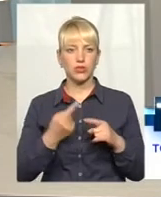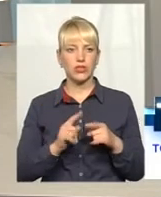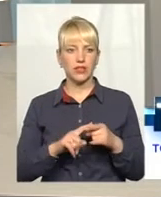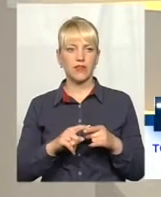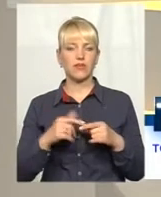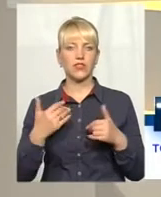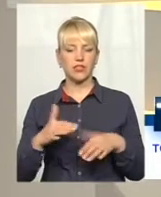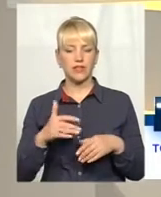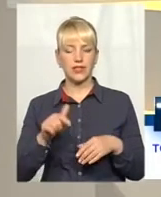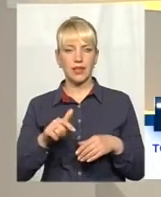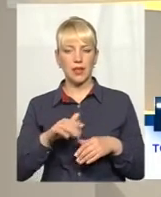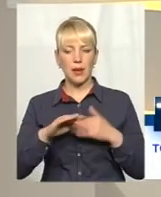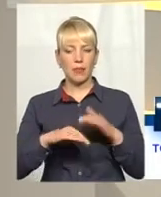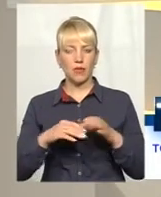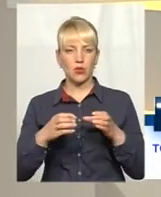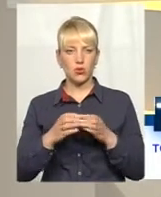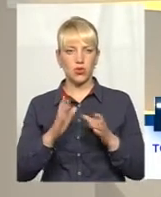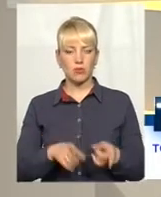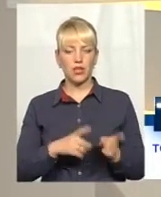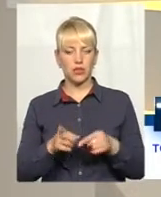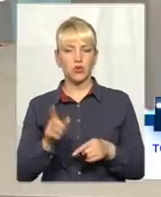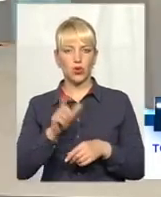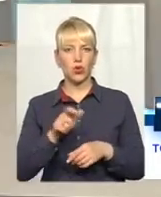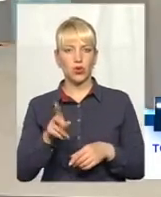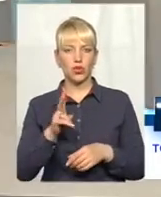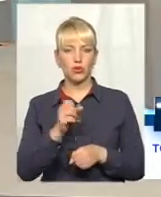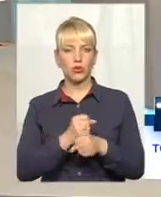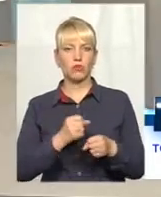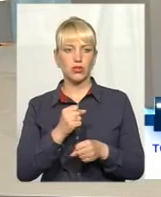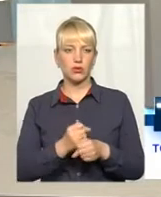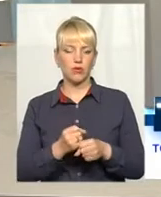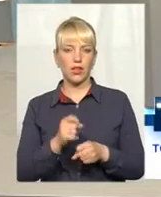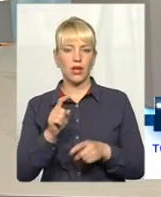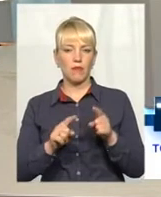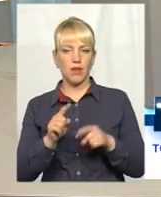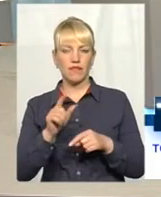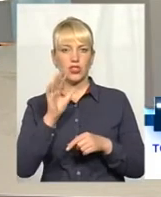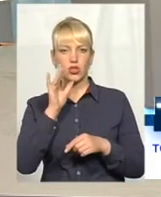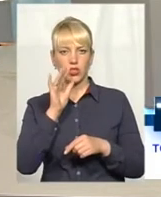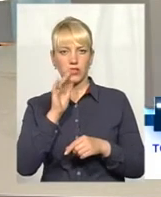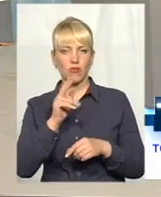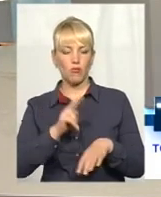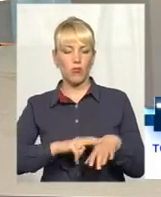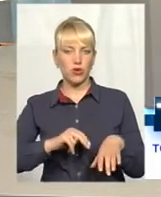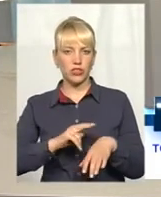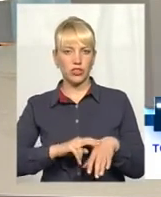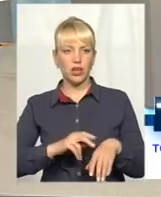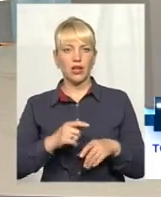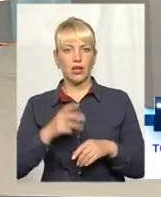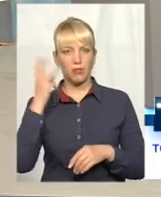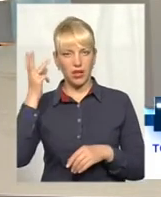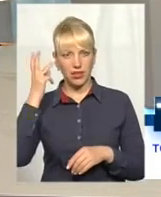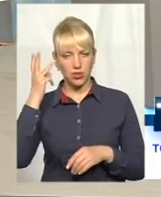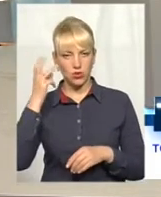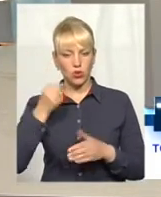в цей підрозділ перейдуть люди, які пропрацювали певний час в патрульній поліції Хмельницького